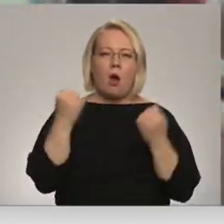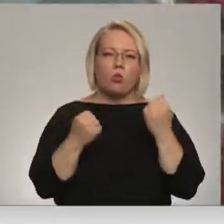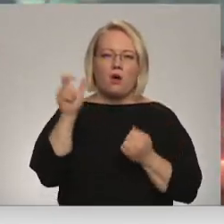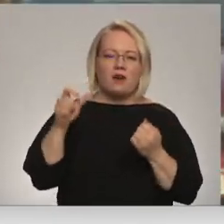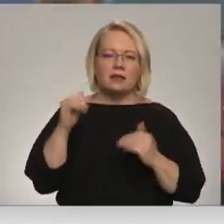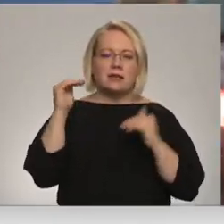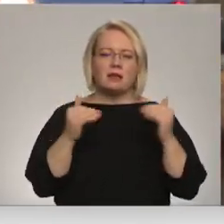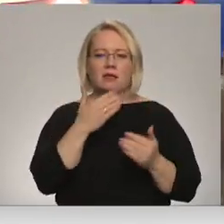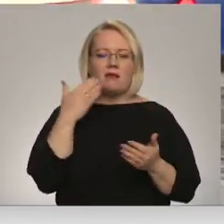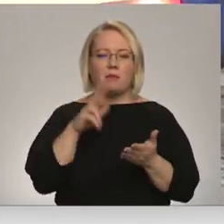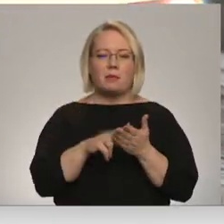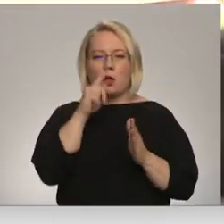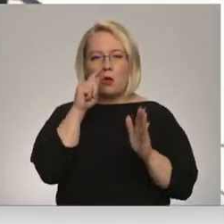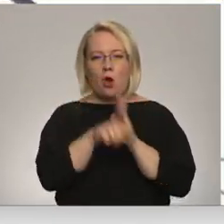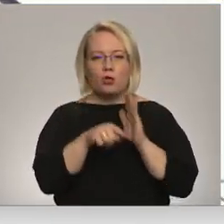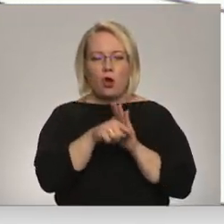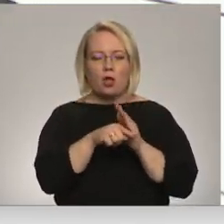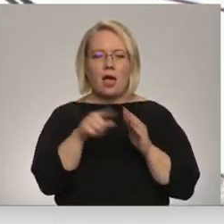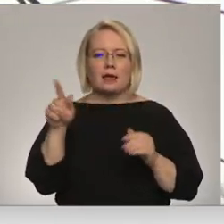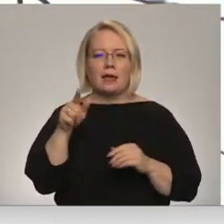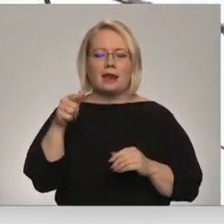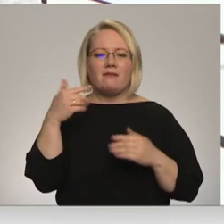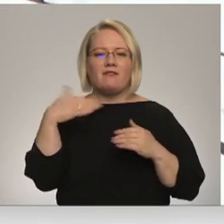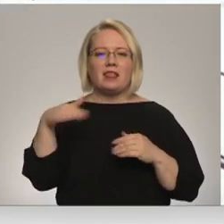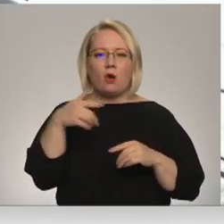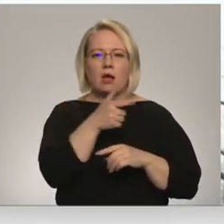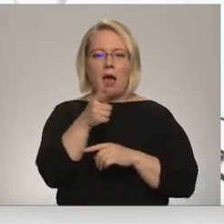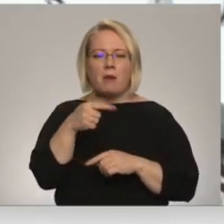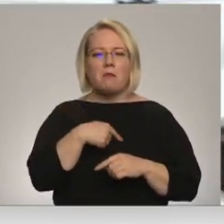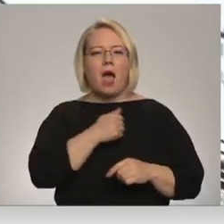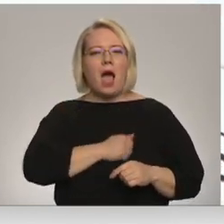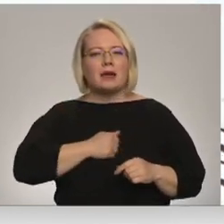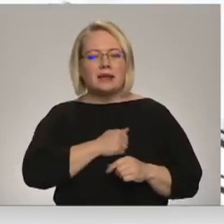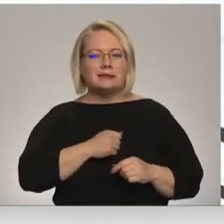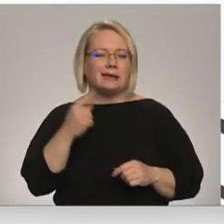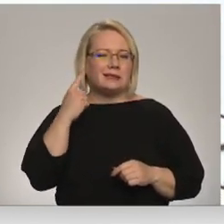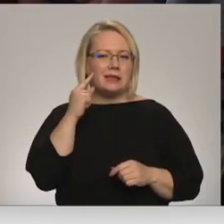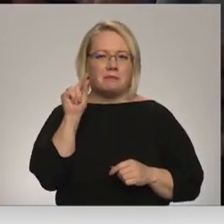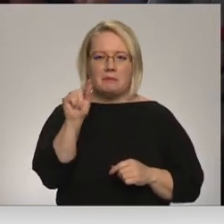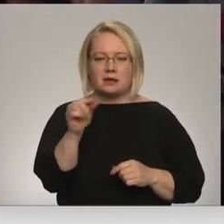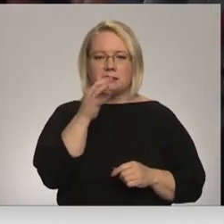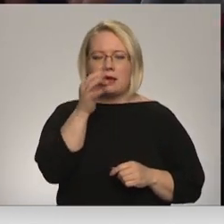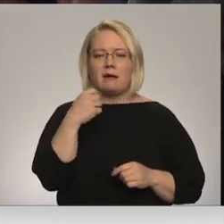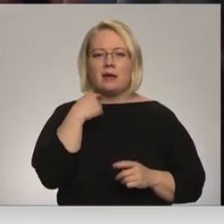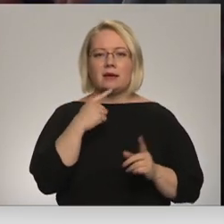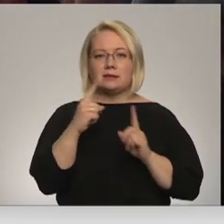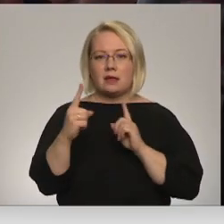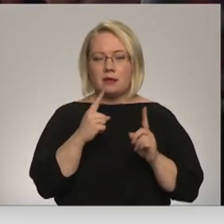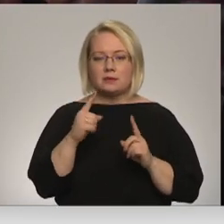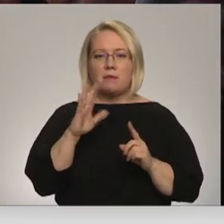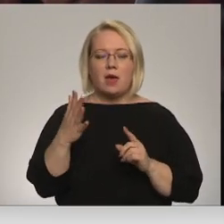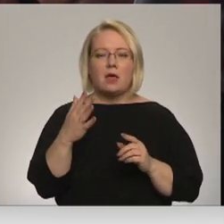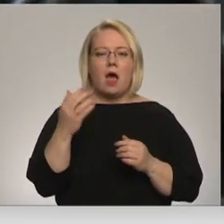Tomēr, kopš kontrolieriem pie apģērba piestiprināta videokamera, par agresiju dzirdēts mazāk norāda uzņēmumā Rīgas satiksme. Savukārt